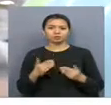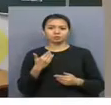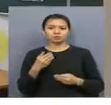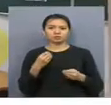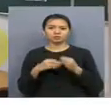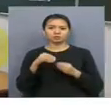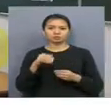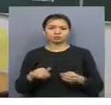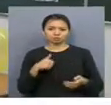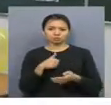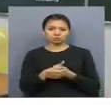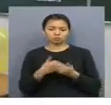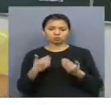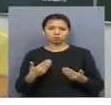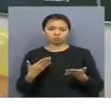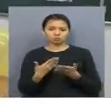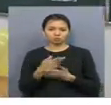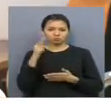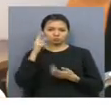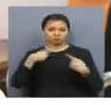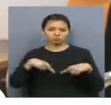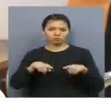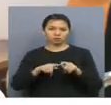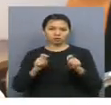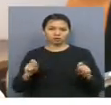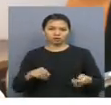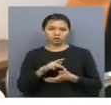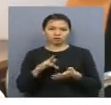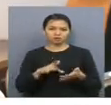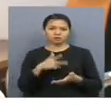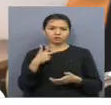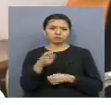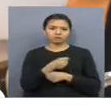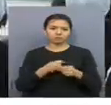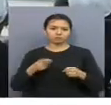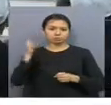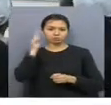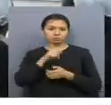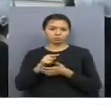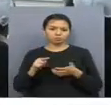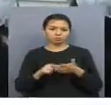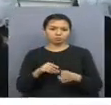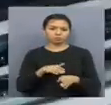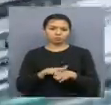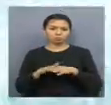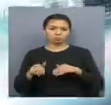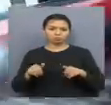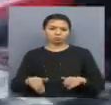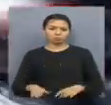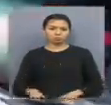оң мүңға жоқ. Айта кетейгі жаңа білімі ясының ашылуы қаладағы үш ауысын бойынша оқу мәселесін толығымен жойды.